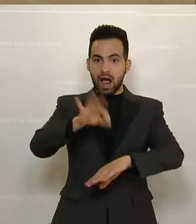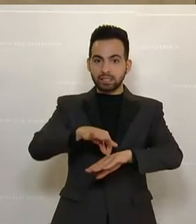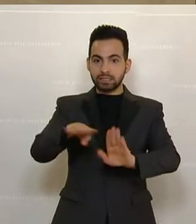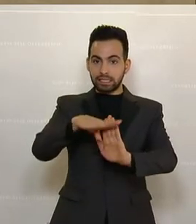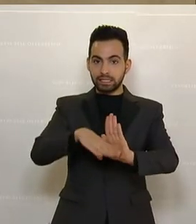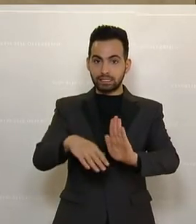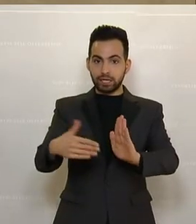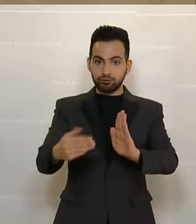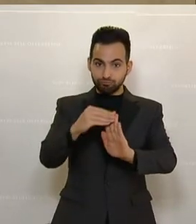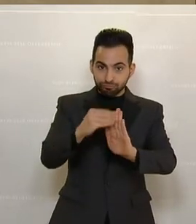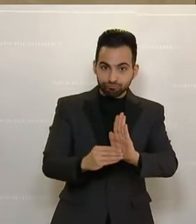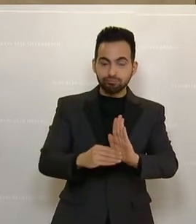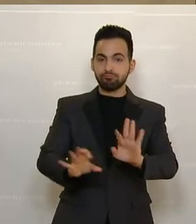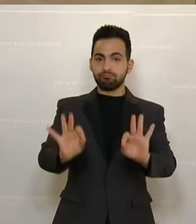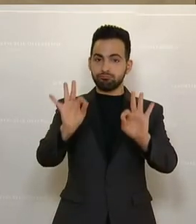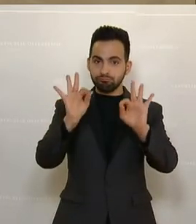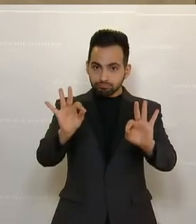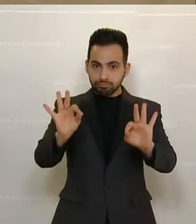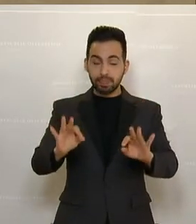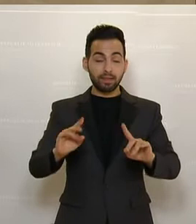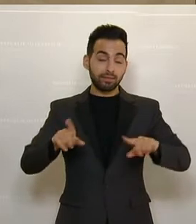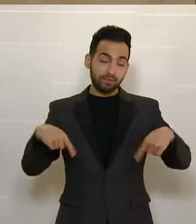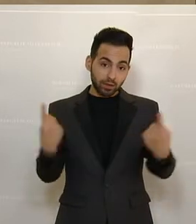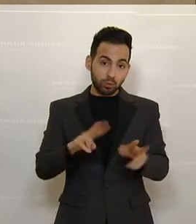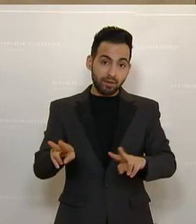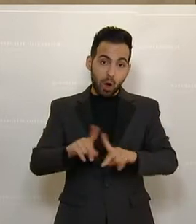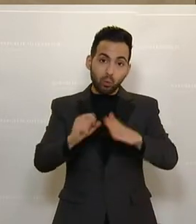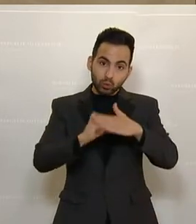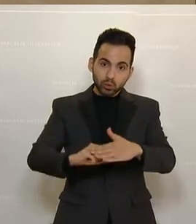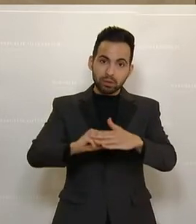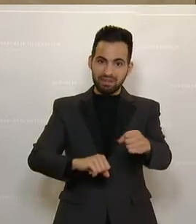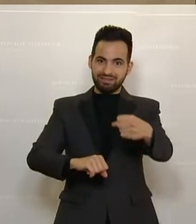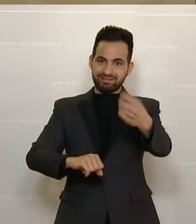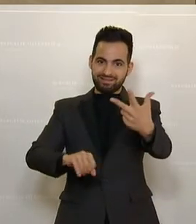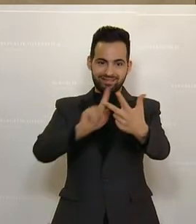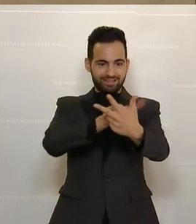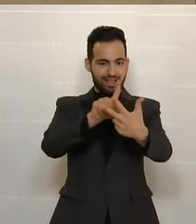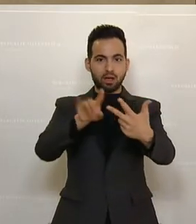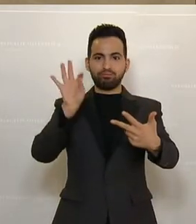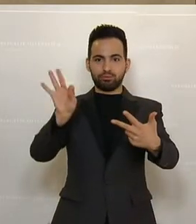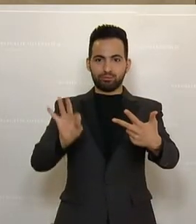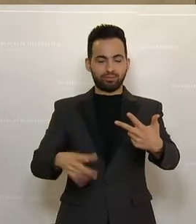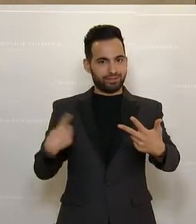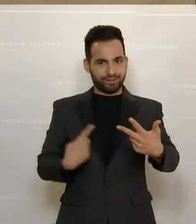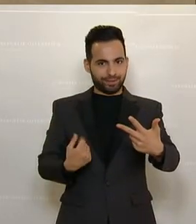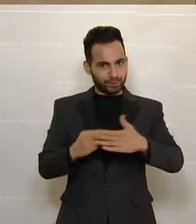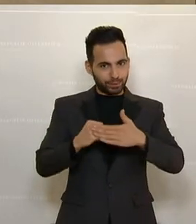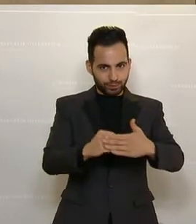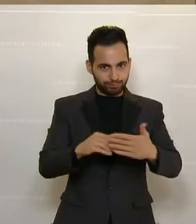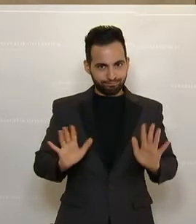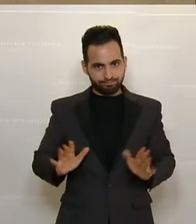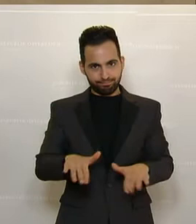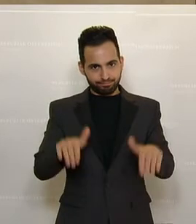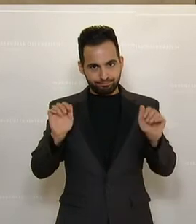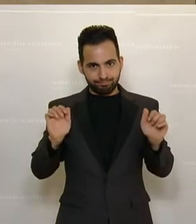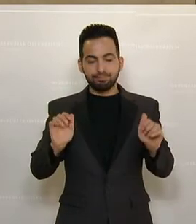Das ist insgesamt gut. Das hätten wir auch unterstützt. In diesen drei Punkten kann es keine Unterstützung von unserer Seite